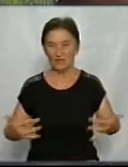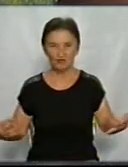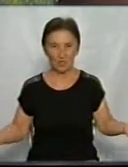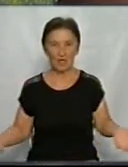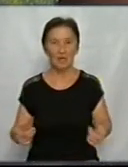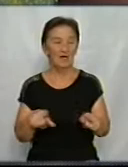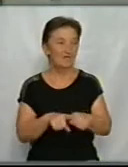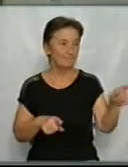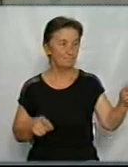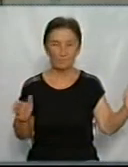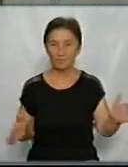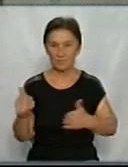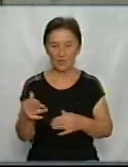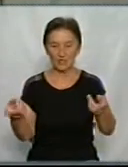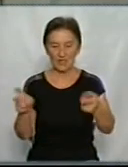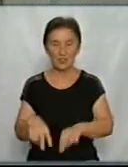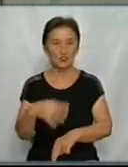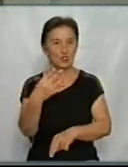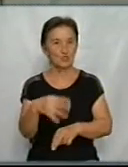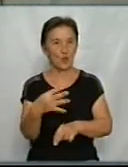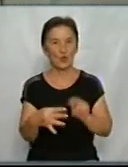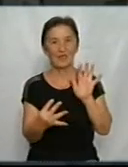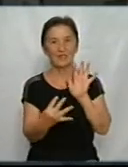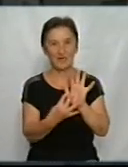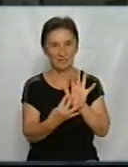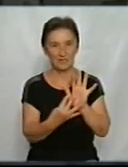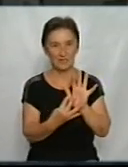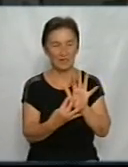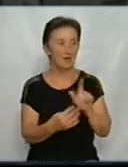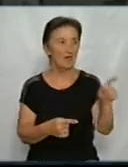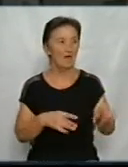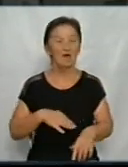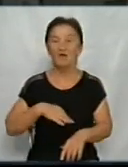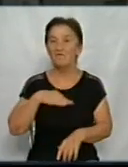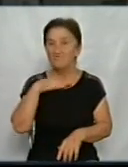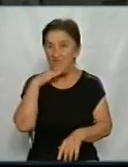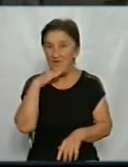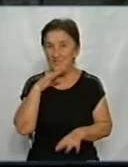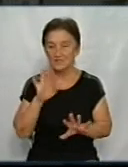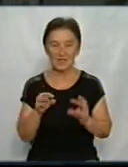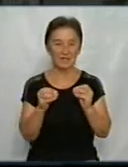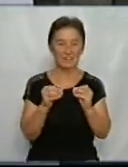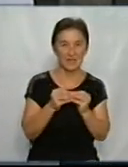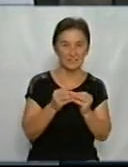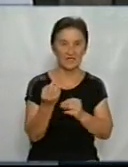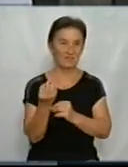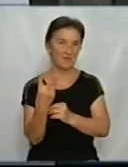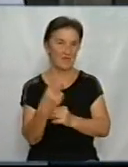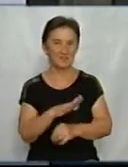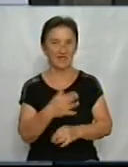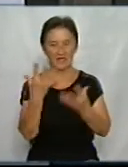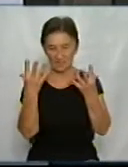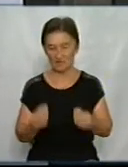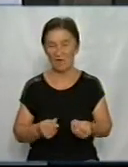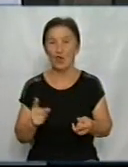будинку таких пакунків залишилось 49, каже головна медична сестра. Все вистачить буквально на 10-12 днів. Що буде далі,